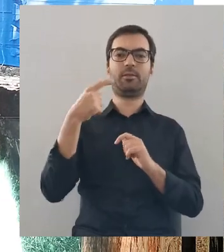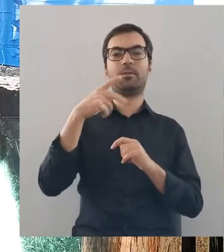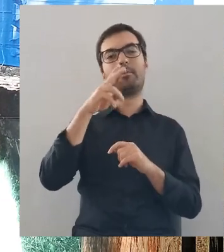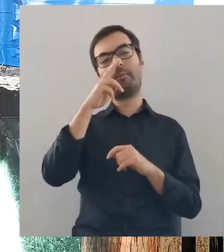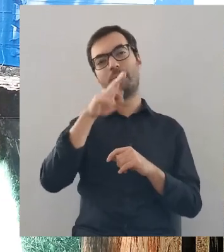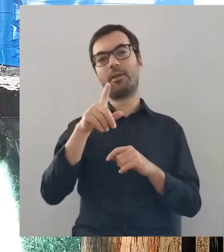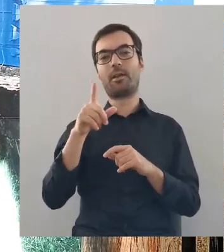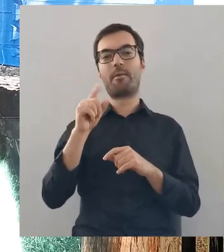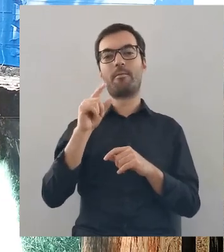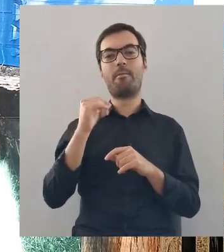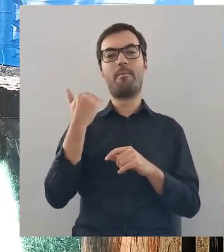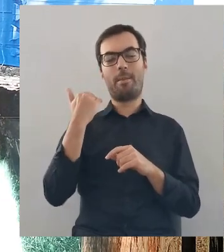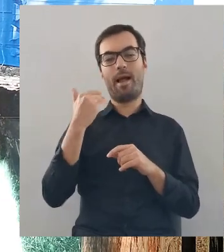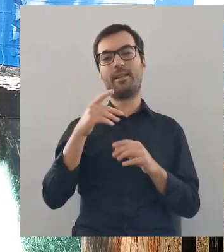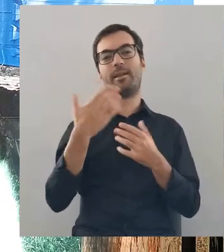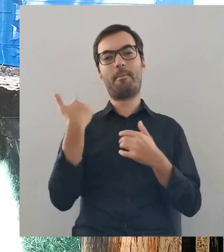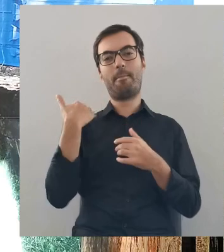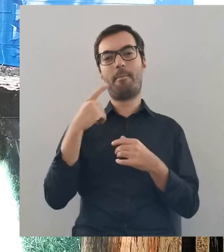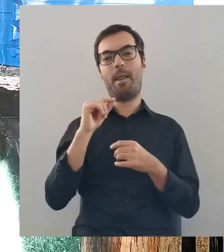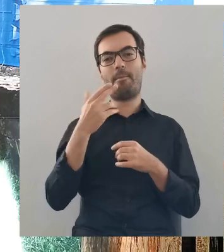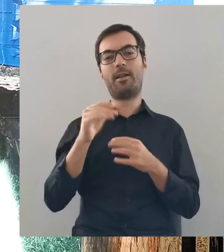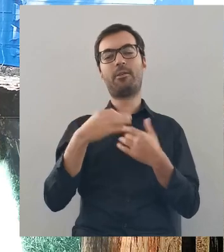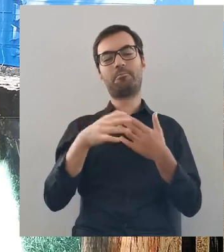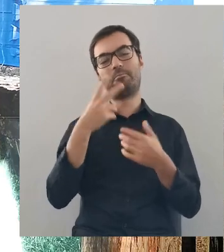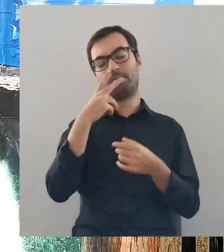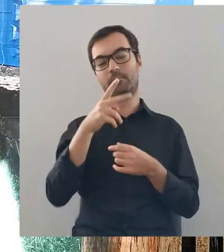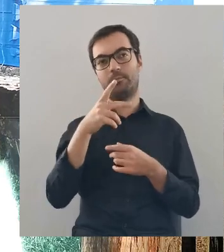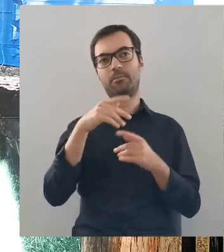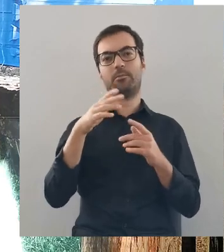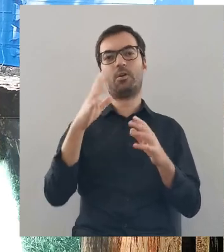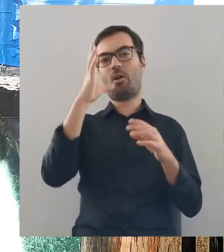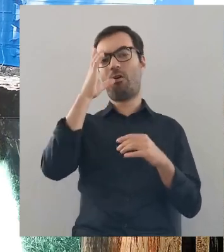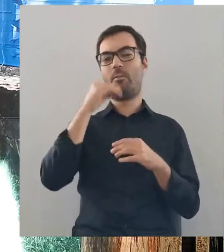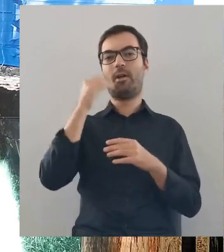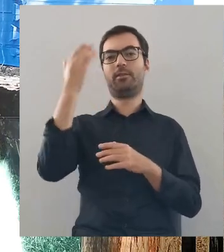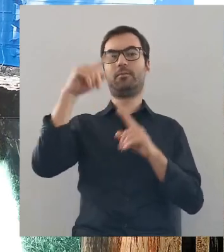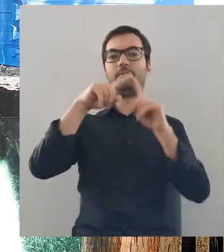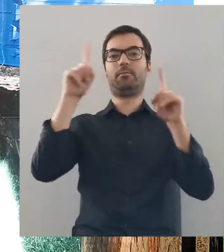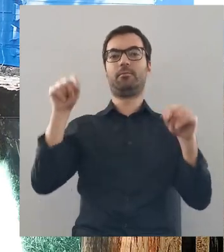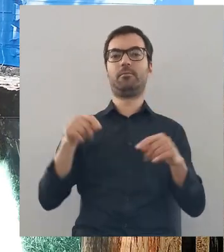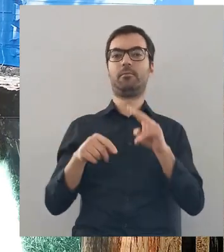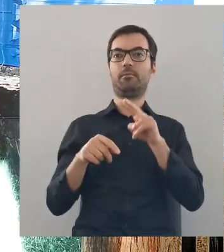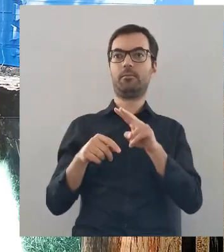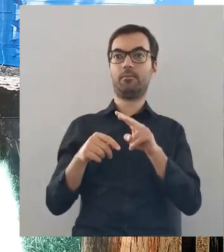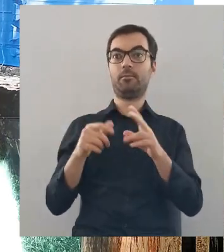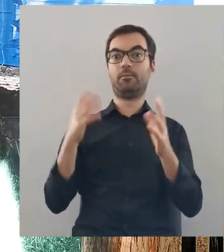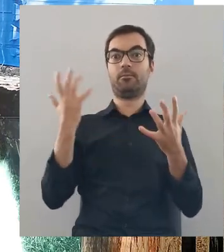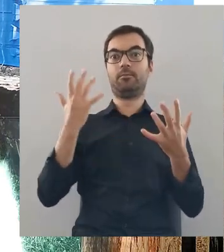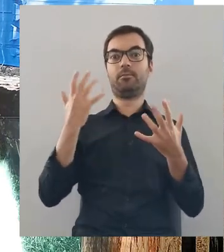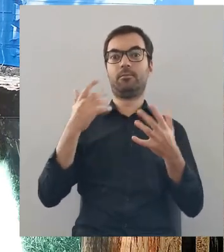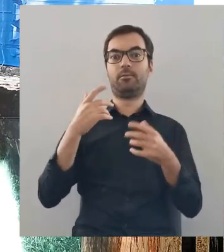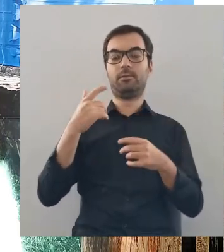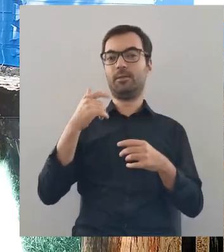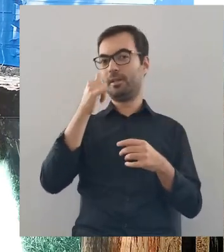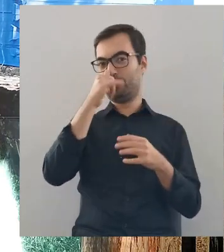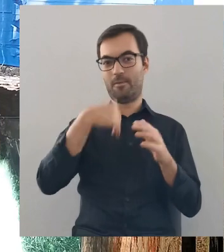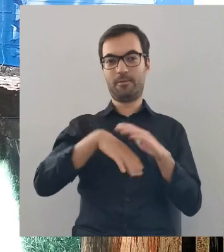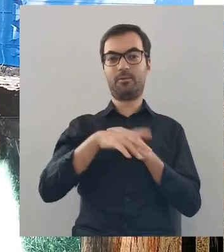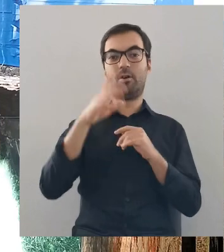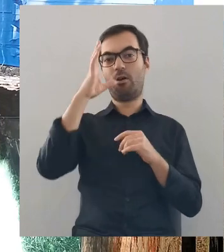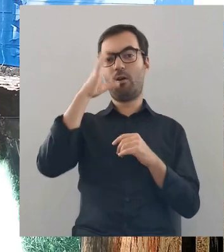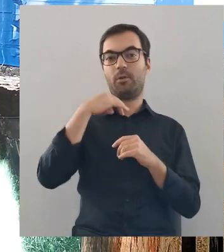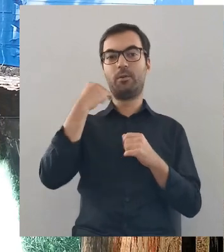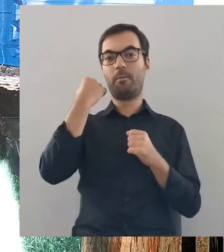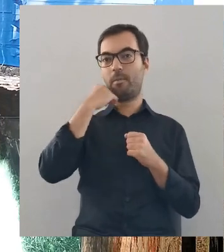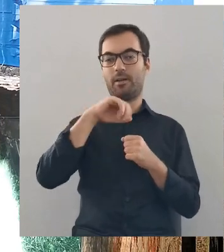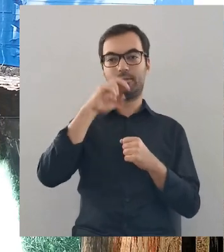zupełnie zajrzały na plebanię, bo były drzwi otwarte. No i zobaczyły na ścianie plebanię obraz. I już nie tak łatwo było